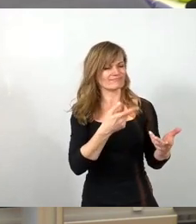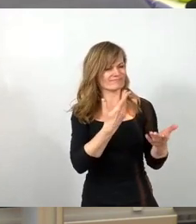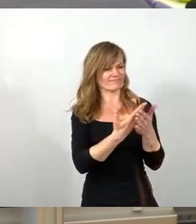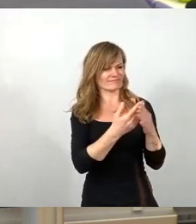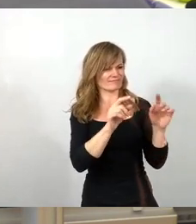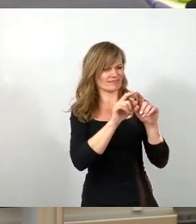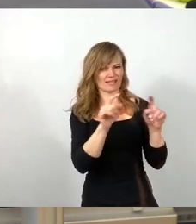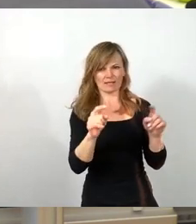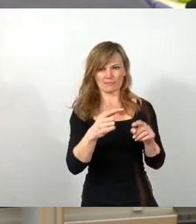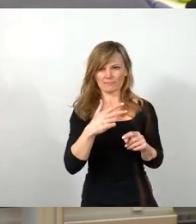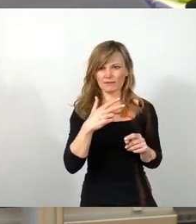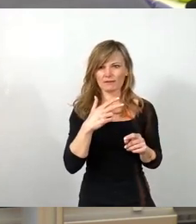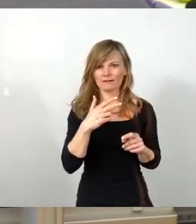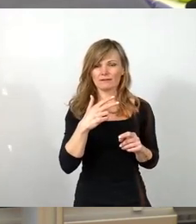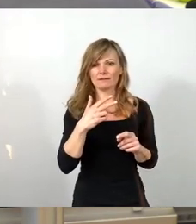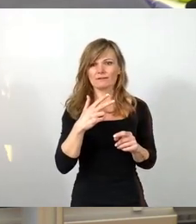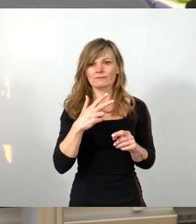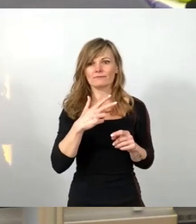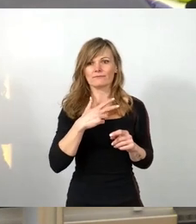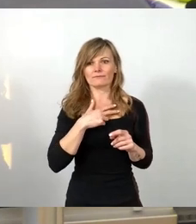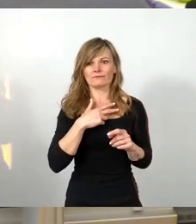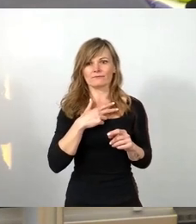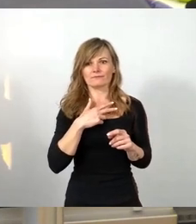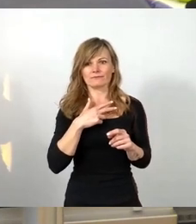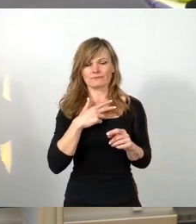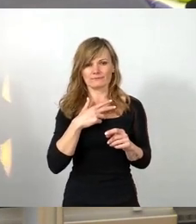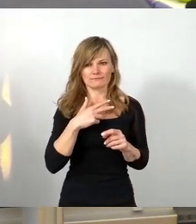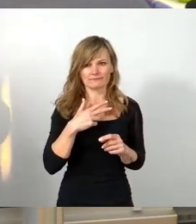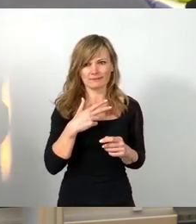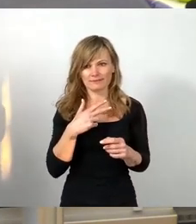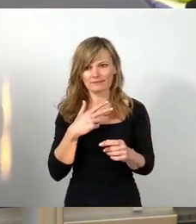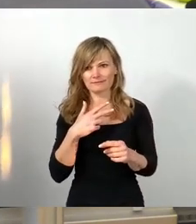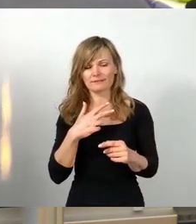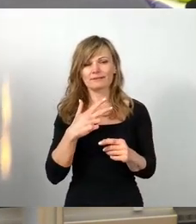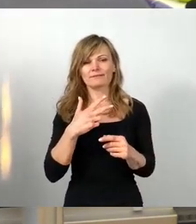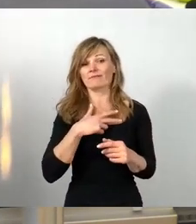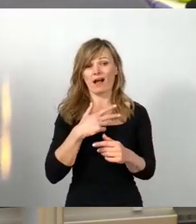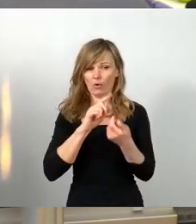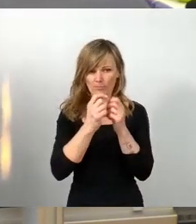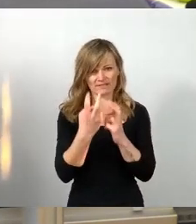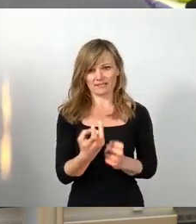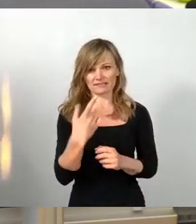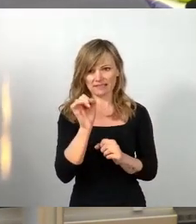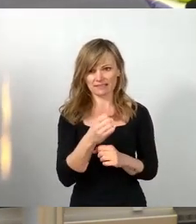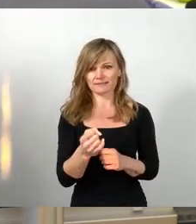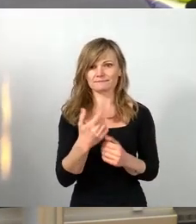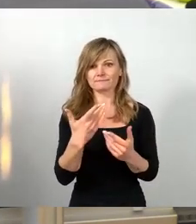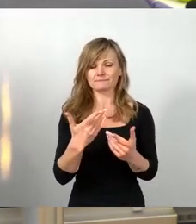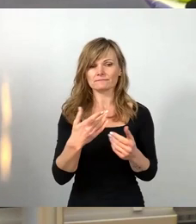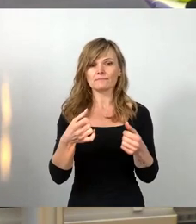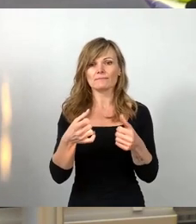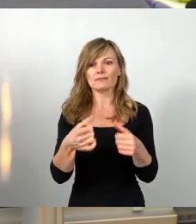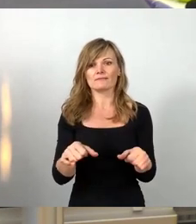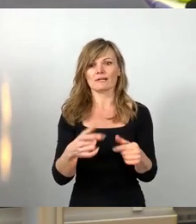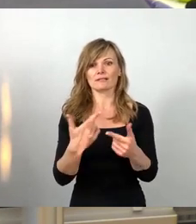tatsächlich umsetzbar sind und mit dem Haushalt, der dann zum Schluss die Zwänge, die eine Stadt hat und auch die städtische